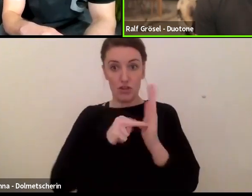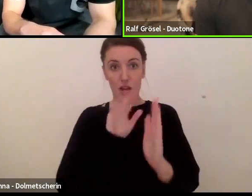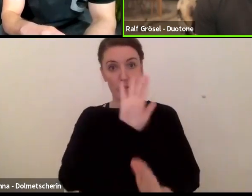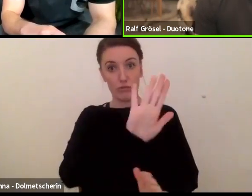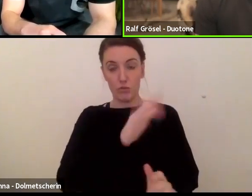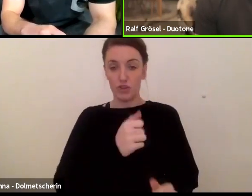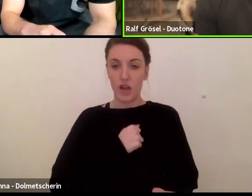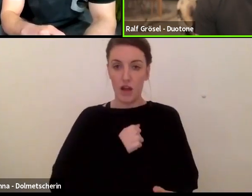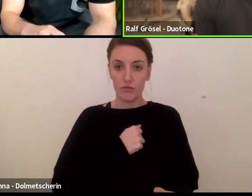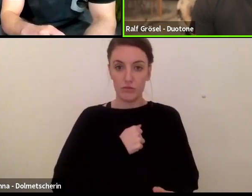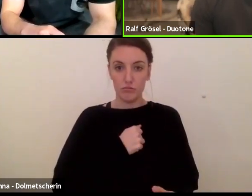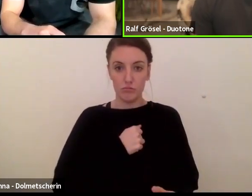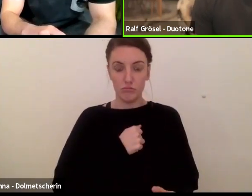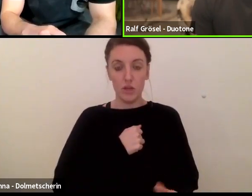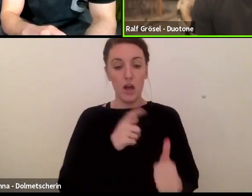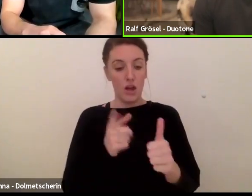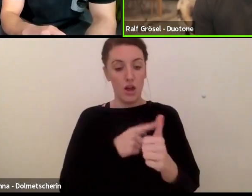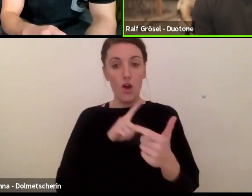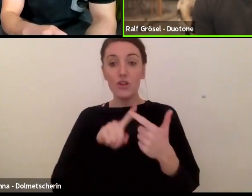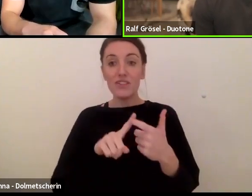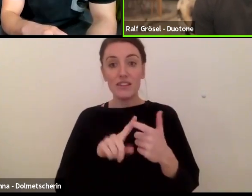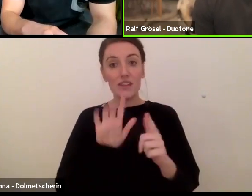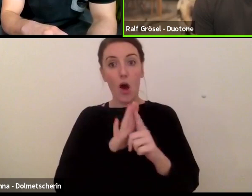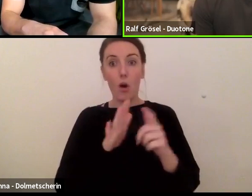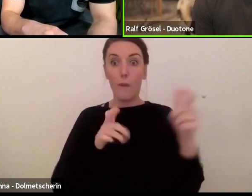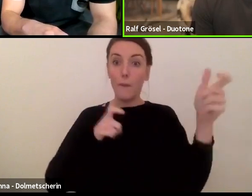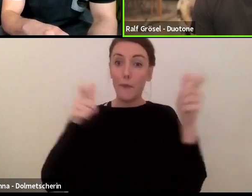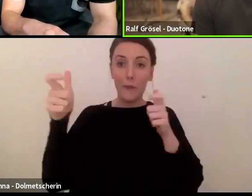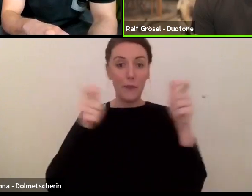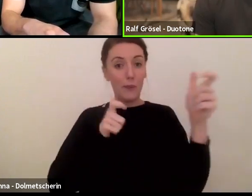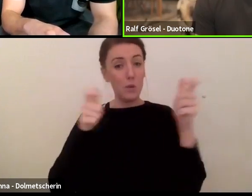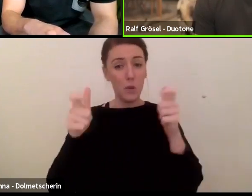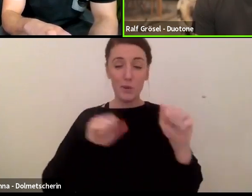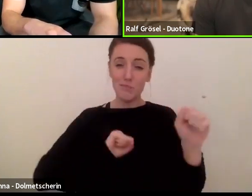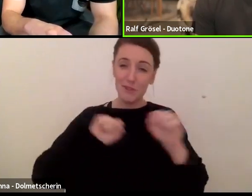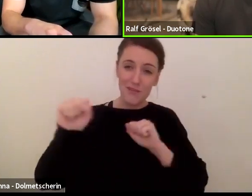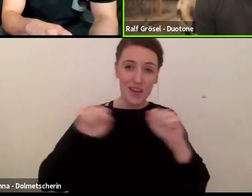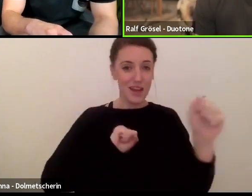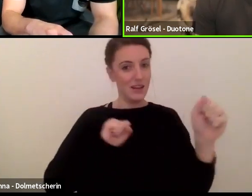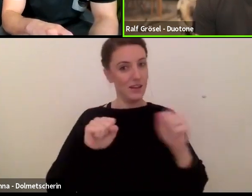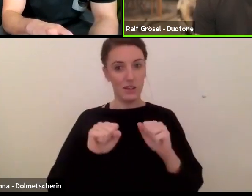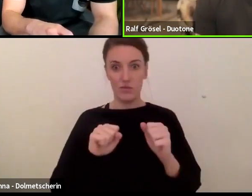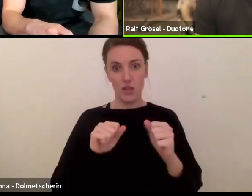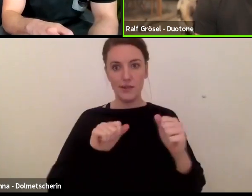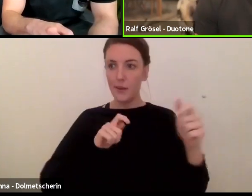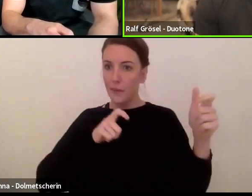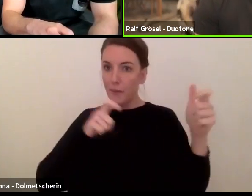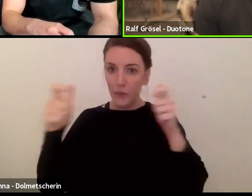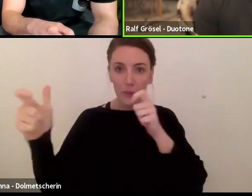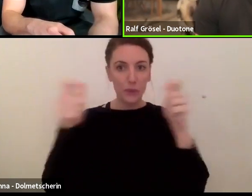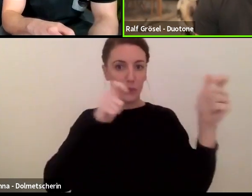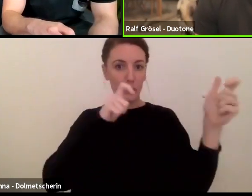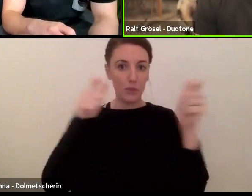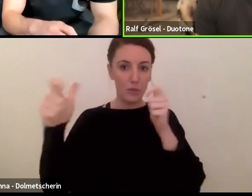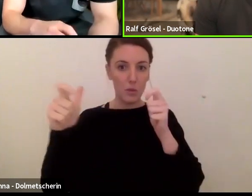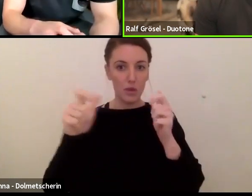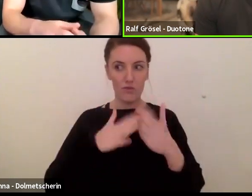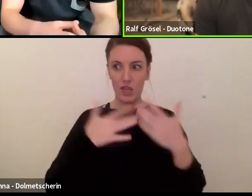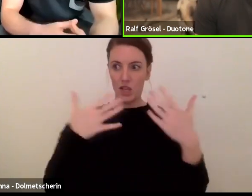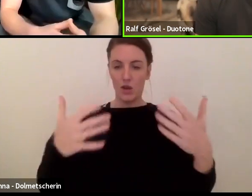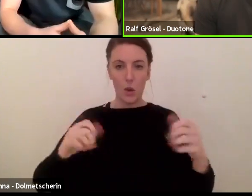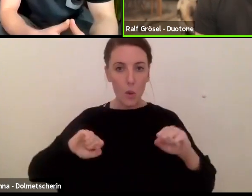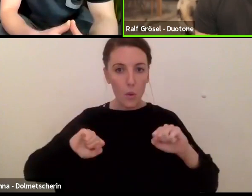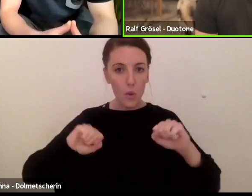andere ist eben, dass der Kite super agil wird. Und du, und das ist ein ganz wichtiger Aspekt, eben durch diese Agilität in der